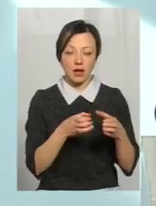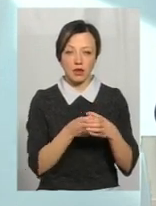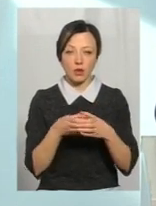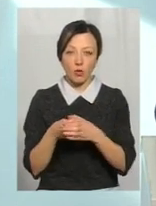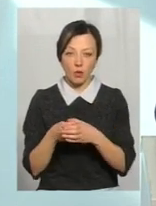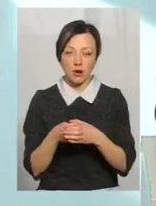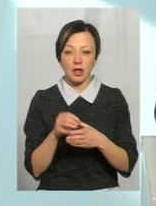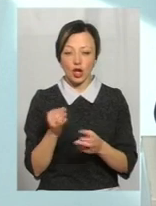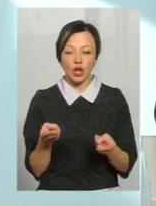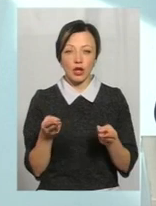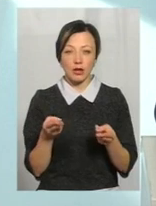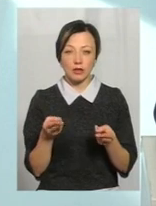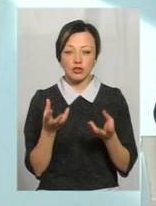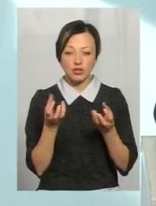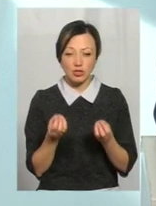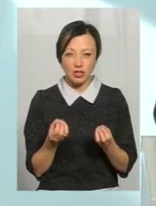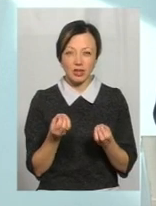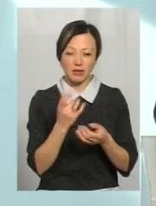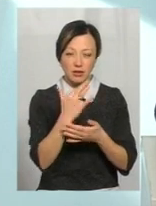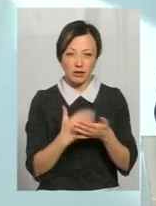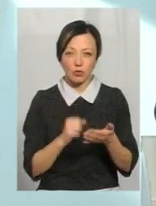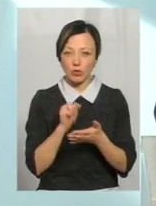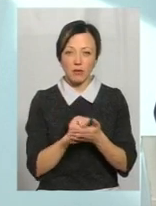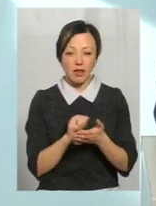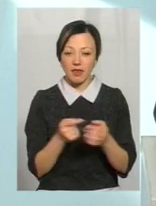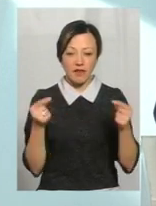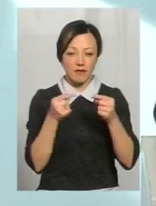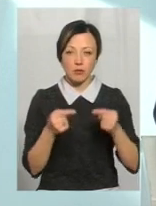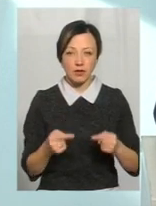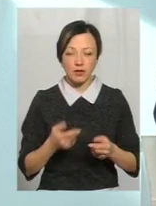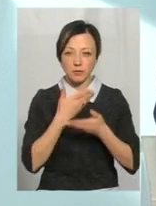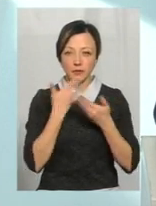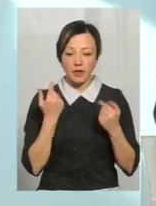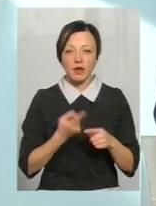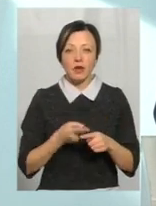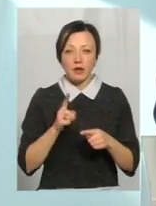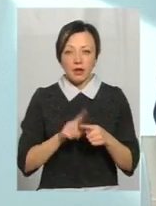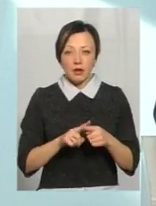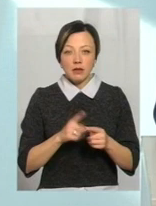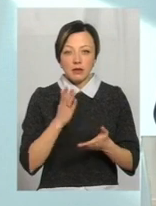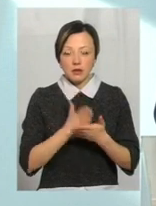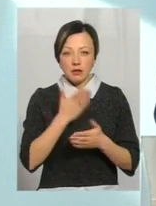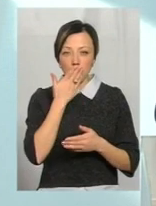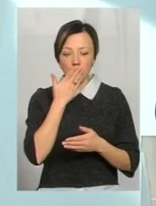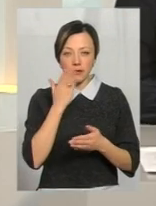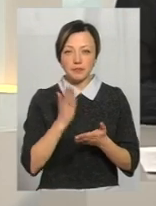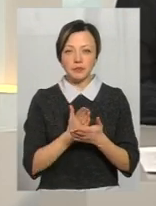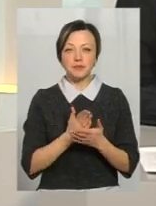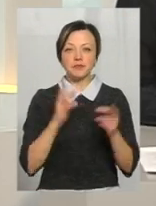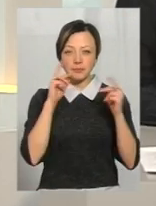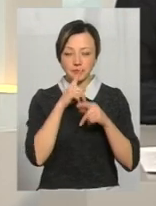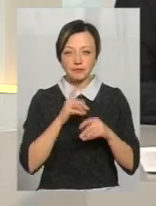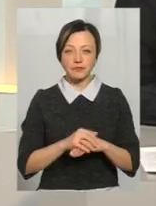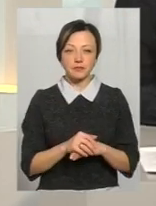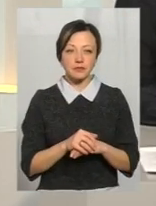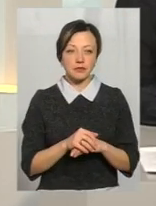і решта нормативних актів, вони не приведені у відповідність, і саме тому є така колізія. Але на рівні